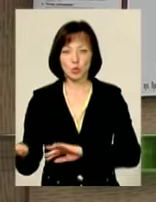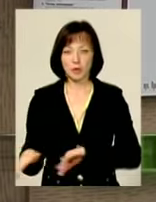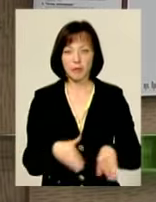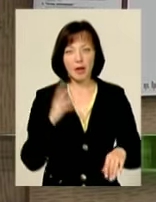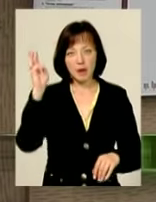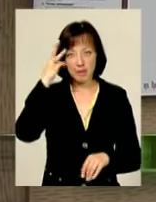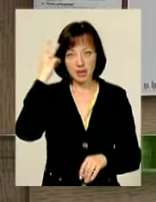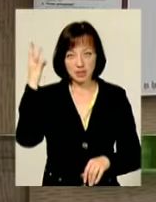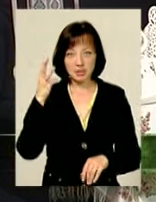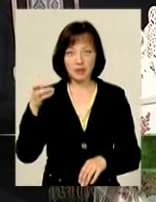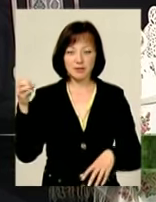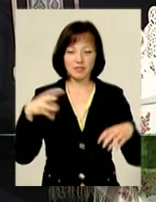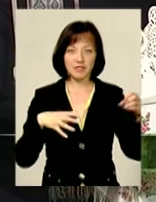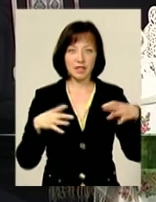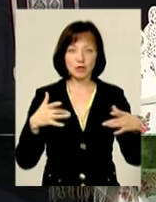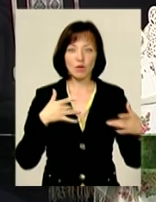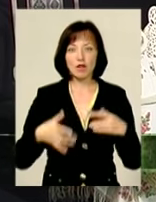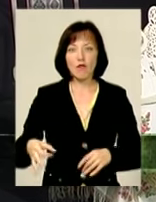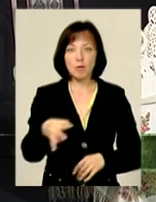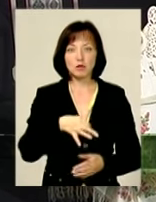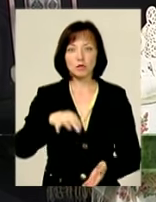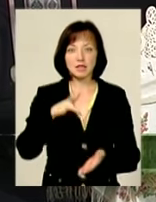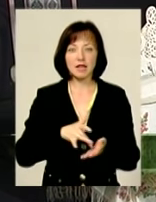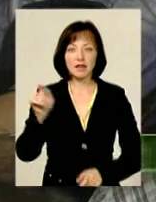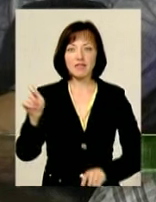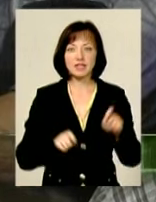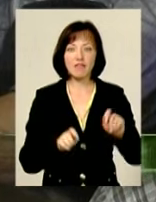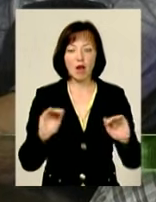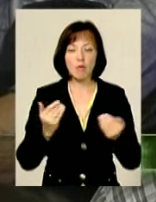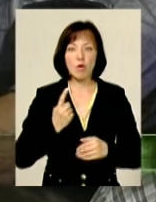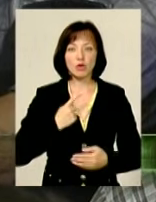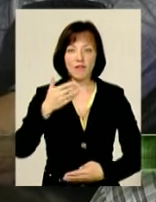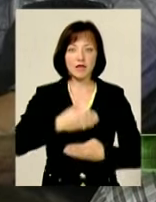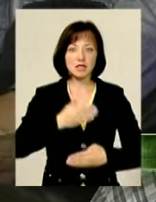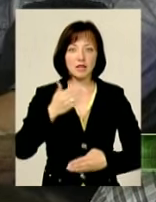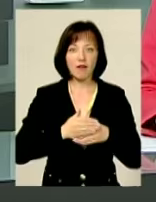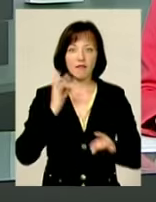Хмельницький у світлі софітів В обласному центрі вирував фестиваль «Моновистав» від Луня